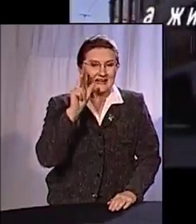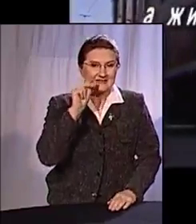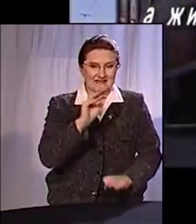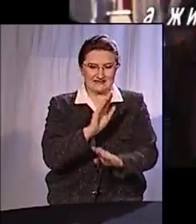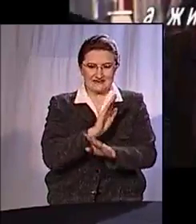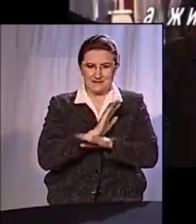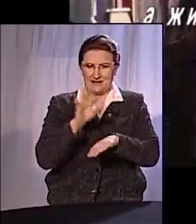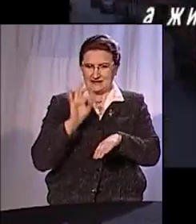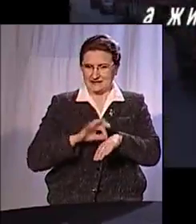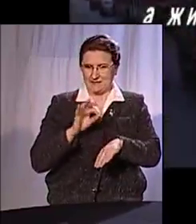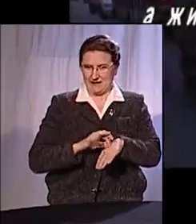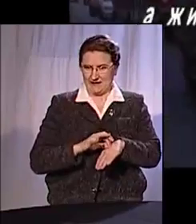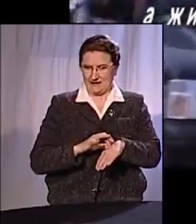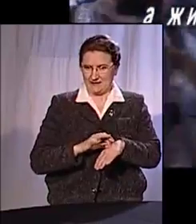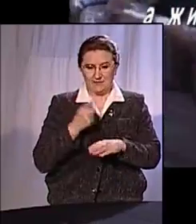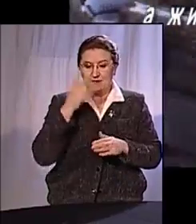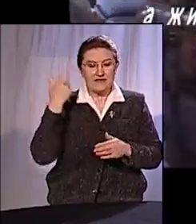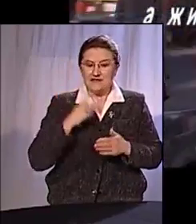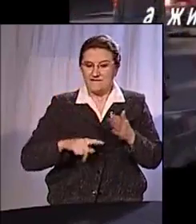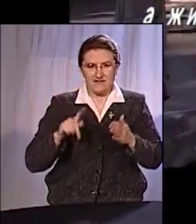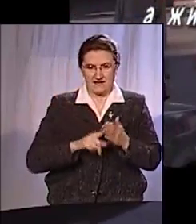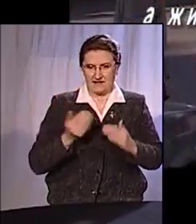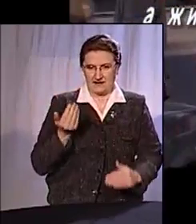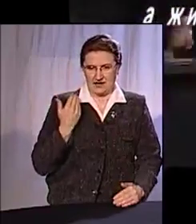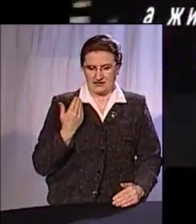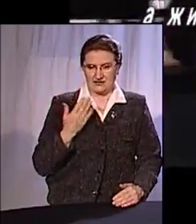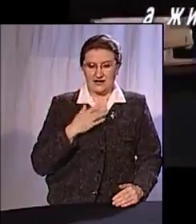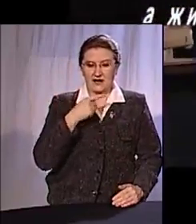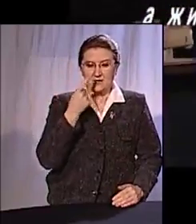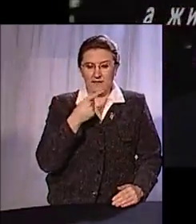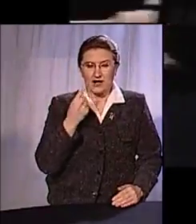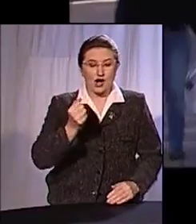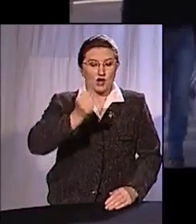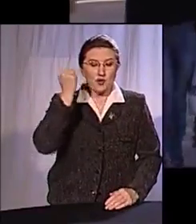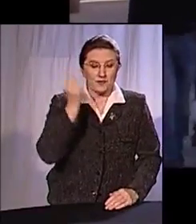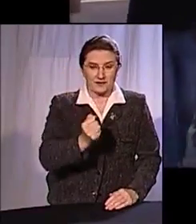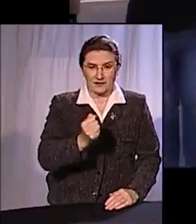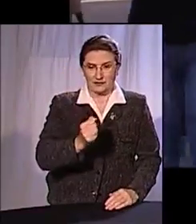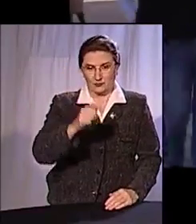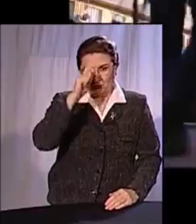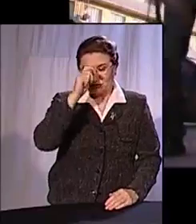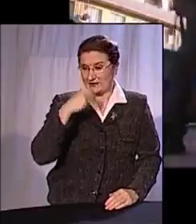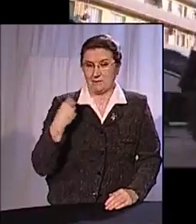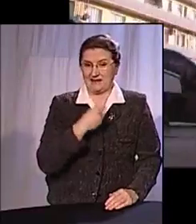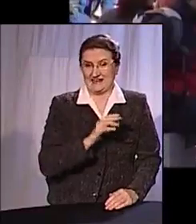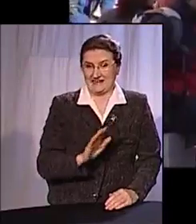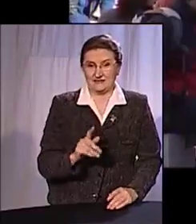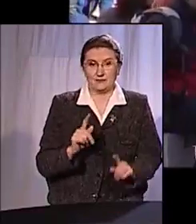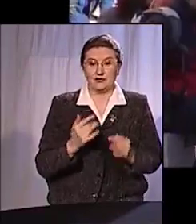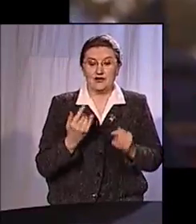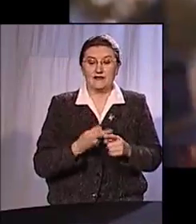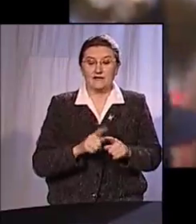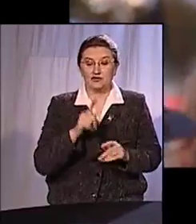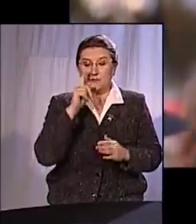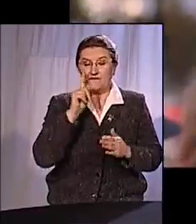смертельно заболела? Почему не верила раньше? Наша поговорка гром не грянет, мужик не перекрестится. Неужели для того,